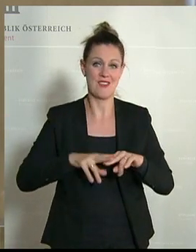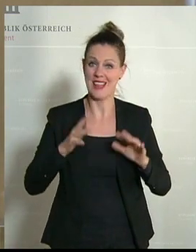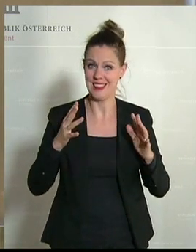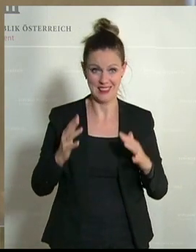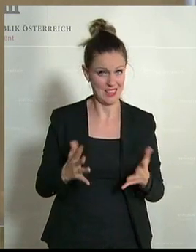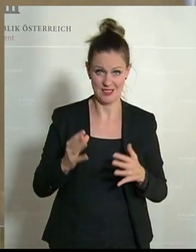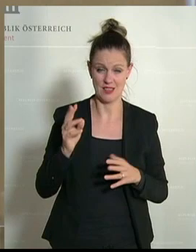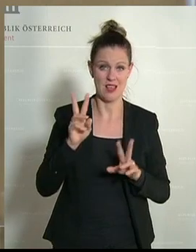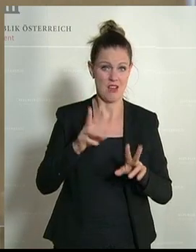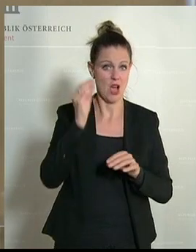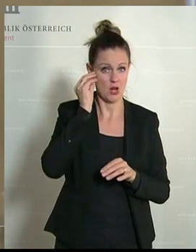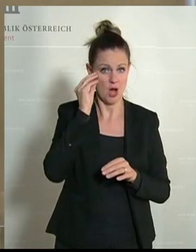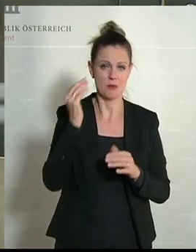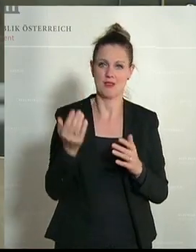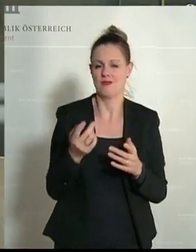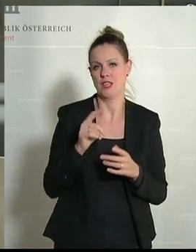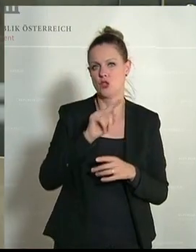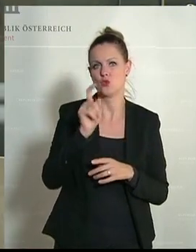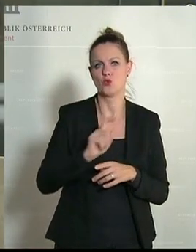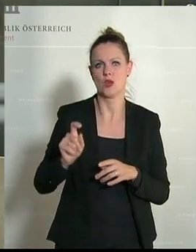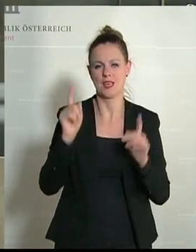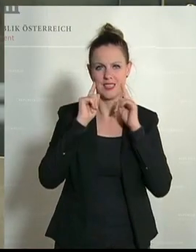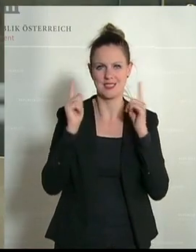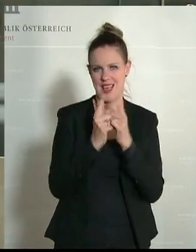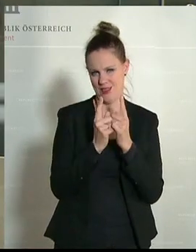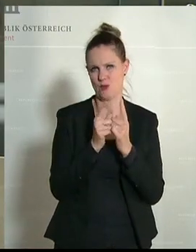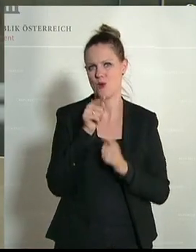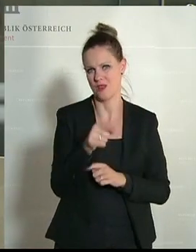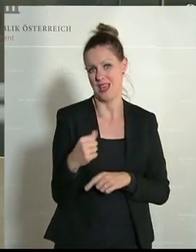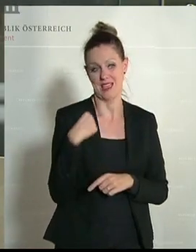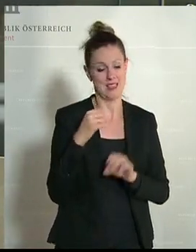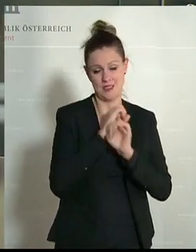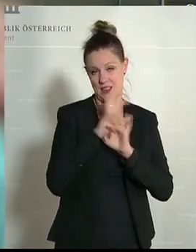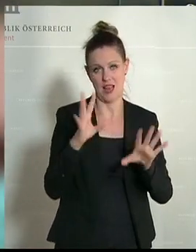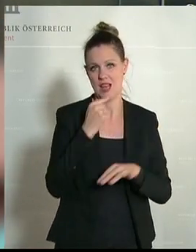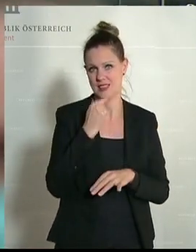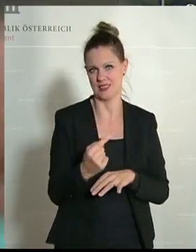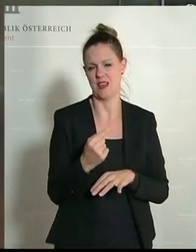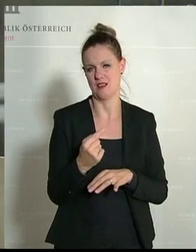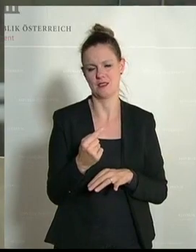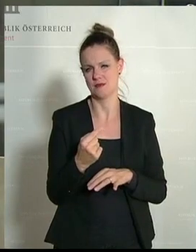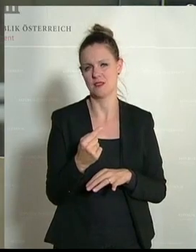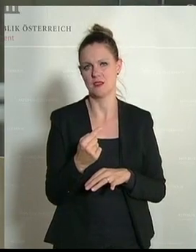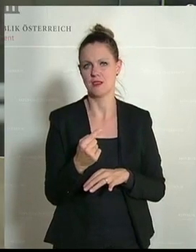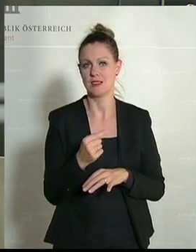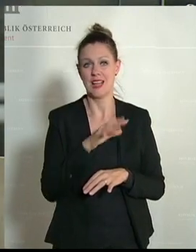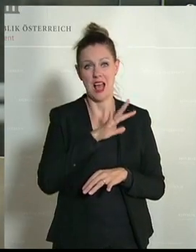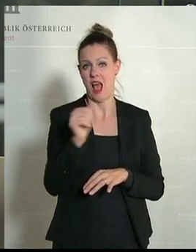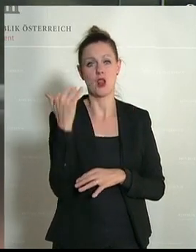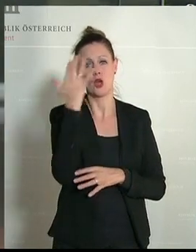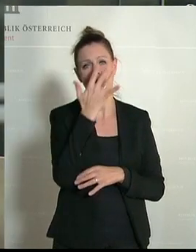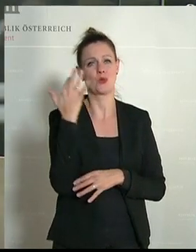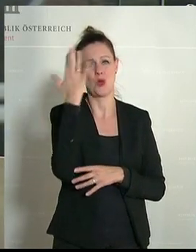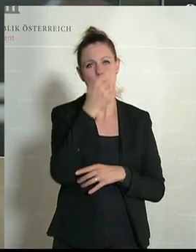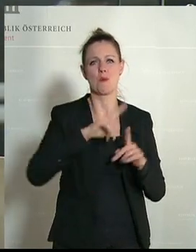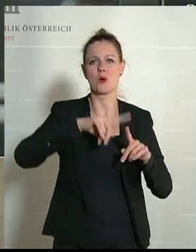glaube ich, dass es nach der Neuen Züricher Zeitung letztendlich ganz klar, was sie gestern auch geschrieben hat, zum Wiederbringen ist, Sie alle träumen zwar